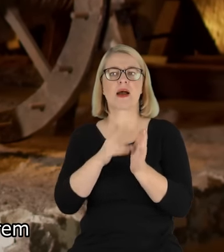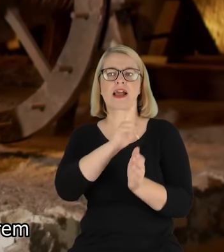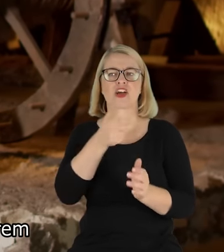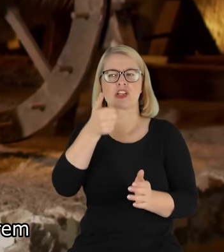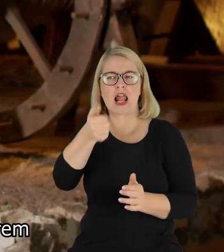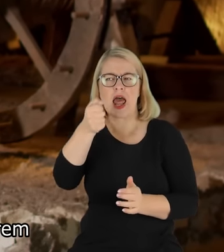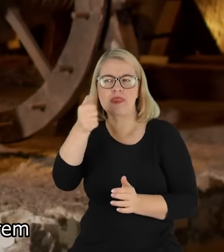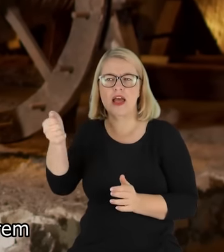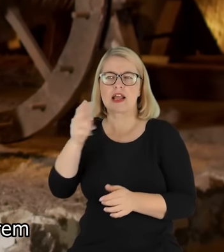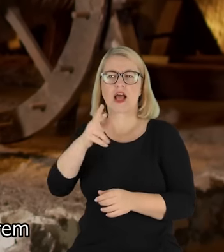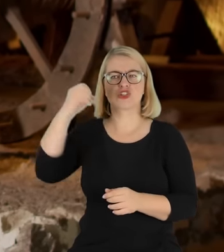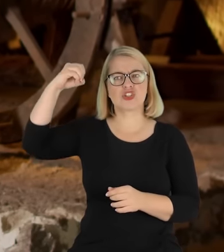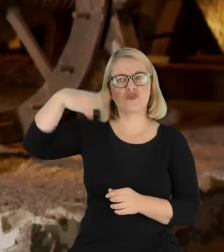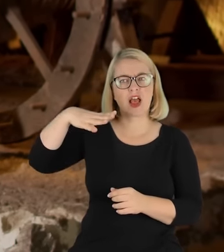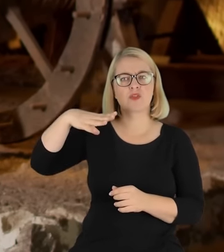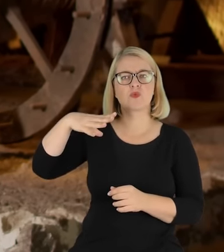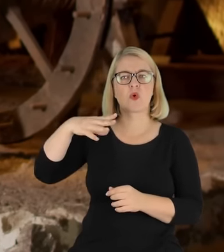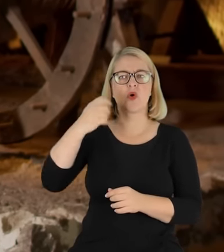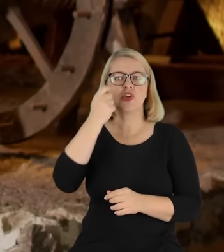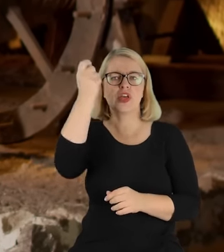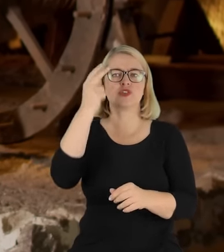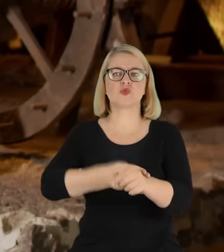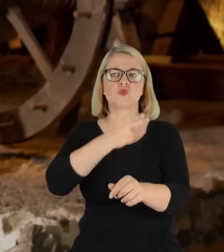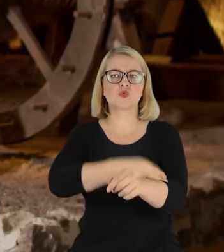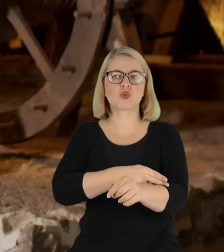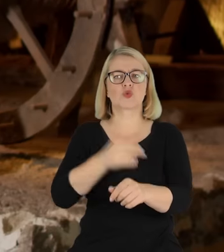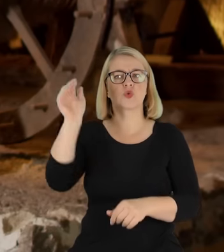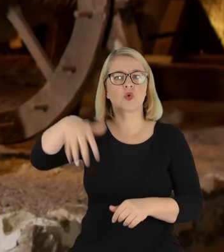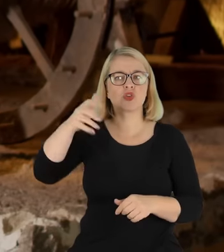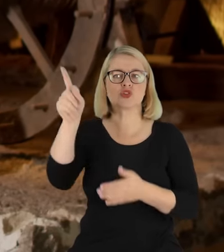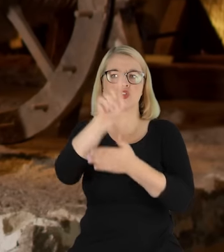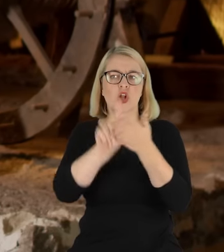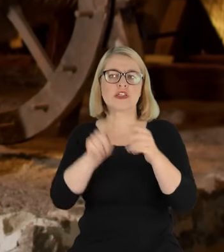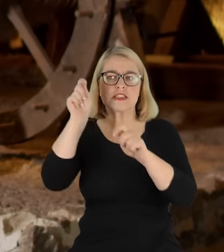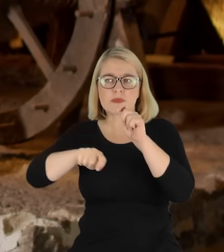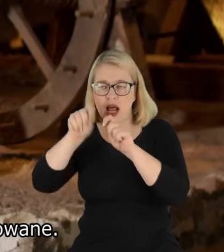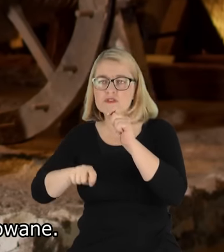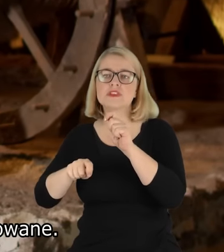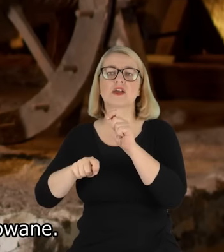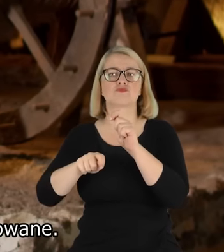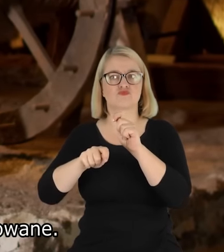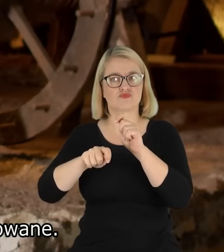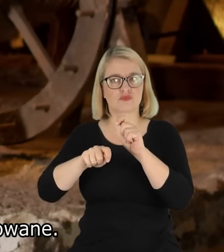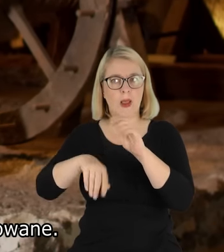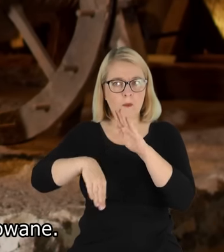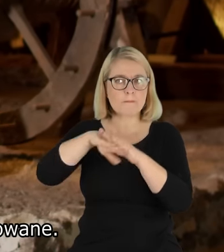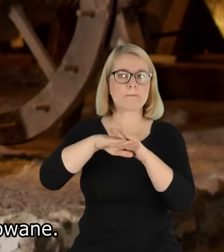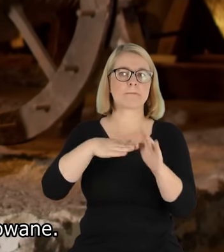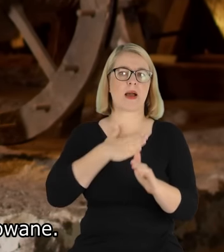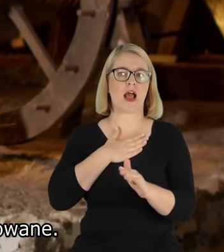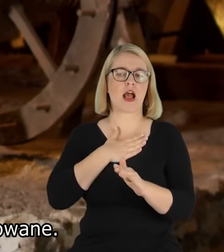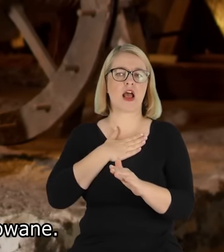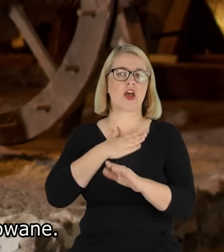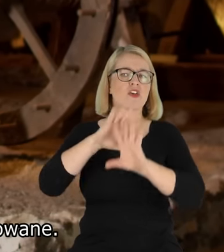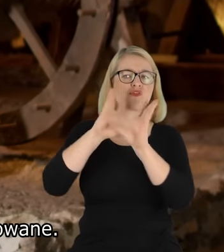latarką, z każdym reflektorem do Urzędu Górniczego na Śląsk, sprawdzać, atestować i tak dalej. To wszystko się, wszystko